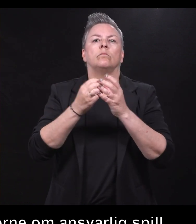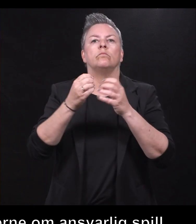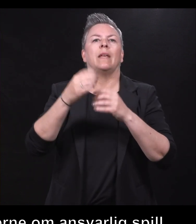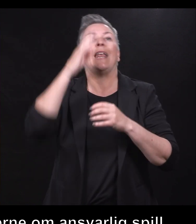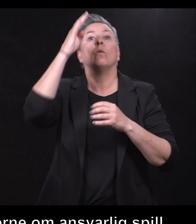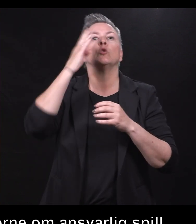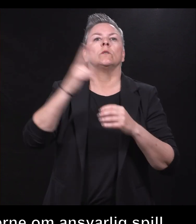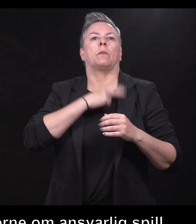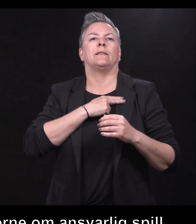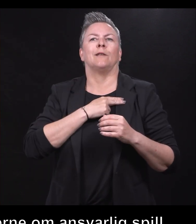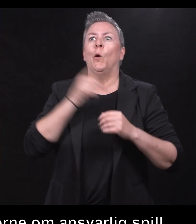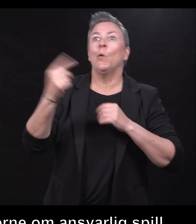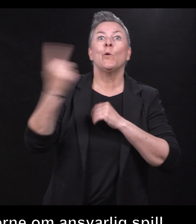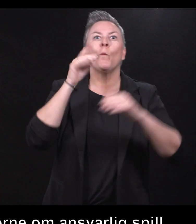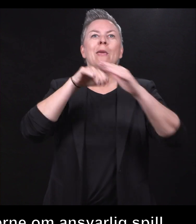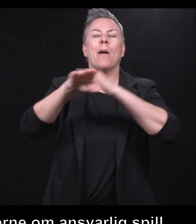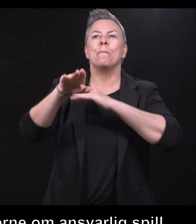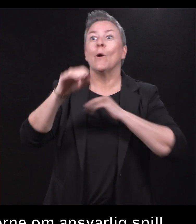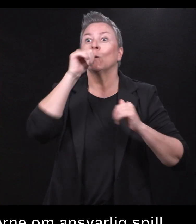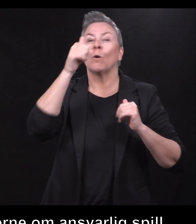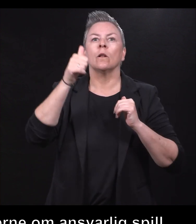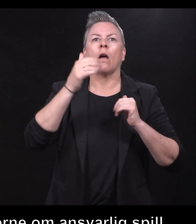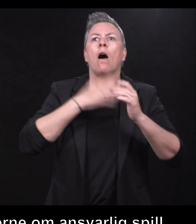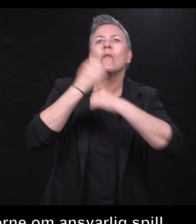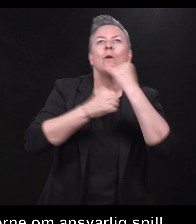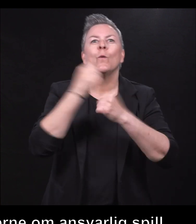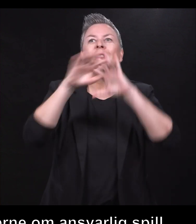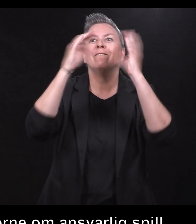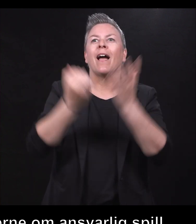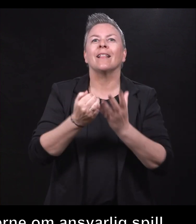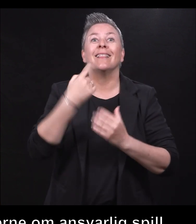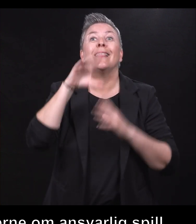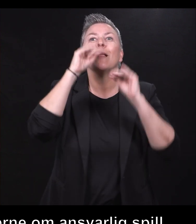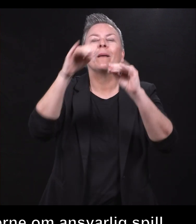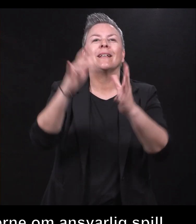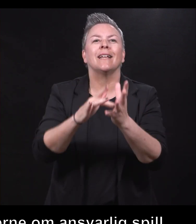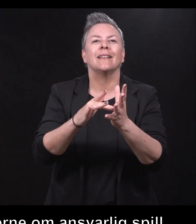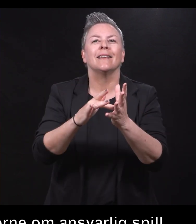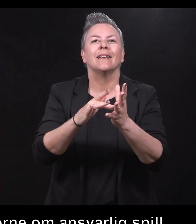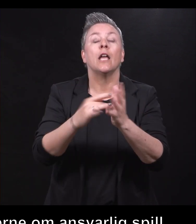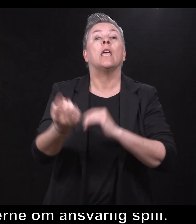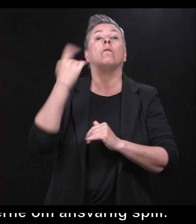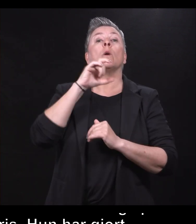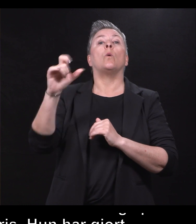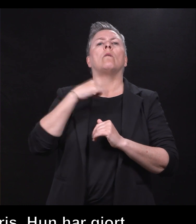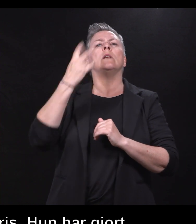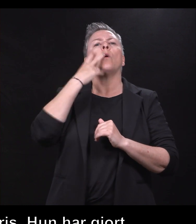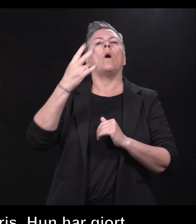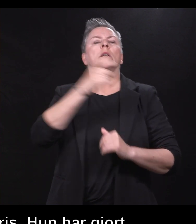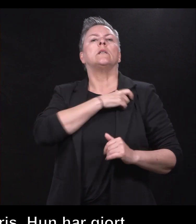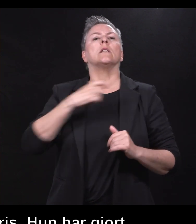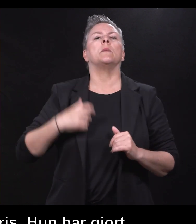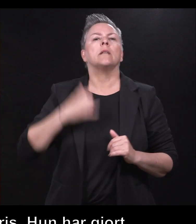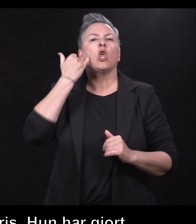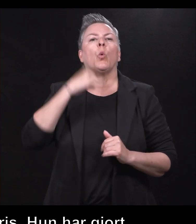stolt og rett og slett gjort verden til et bedre sted. Forrige uke så vi at statsministeren Jonas Gahr,